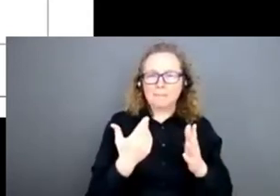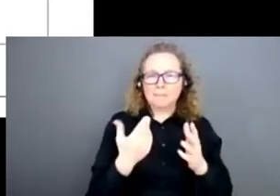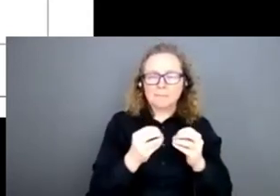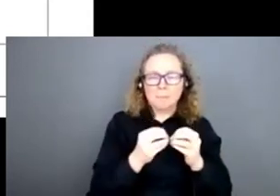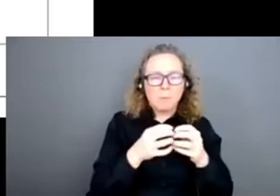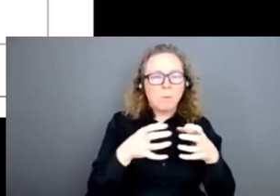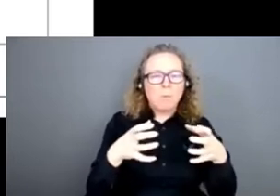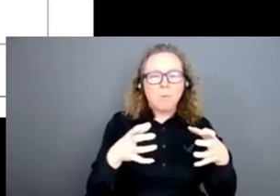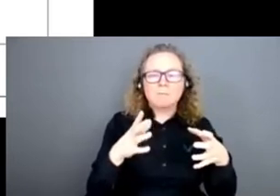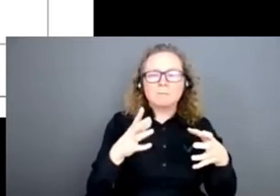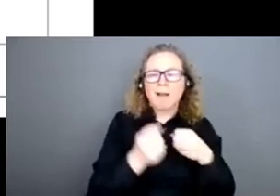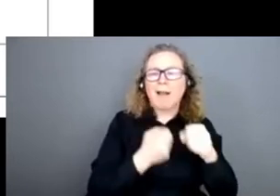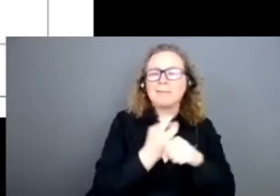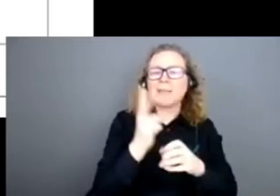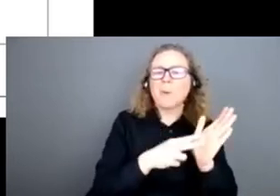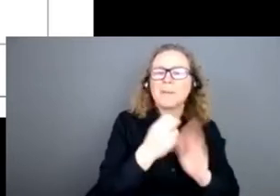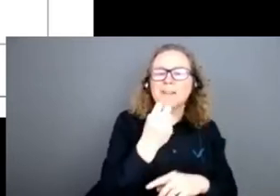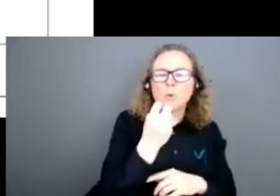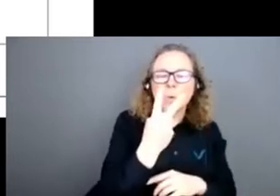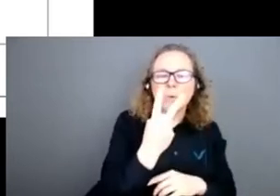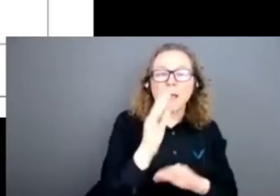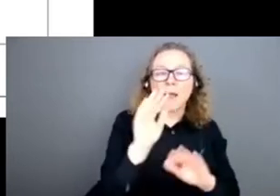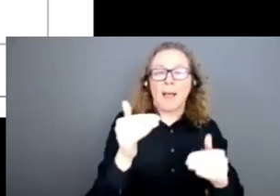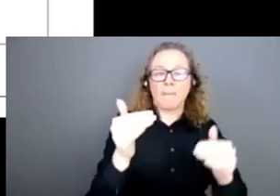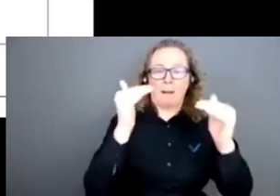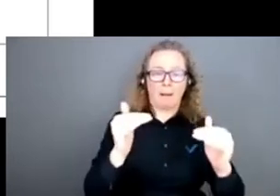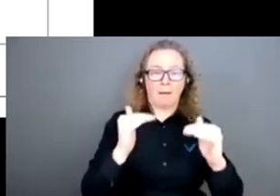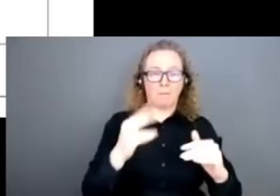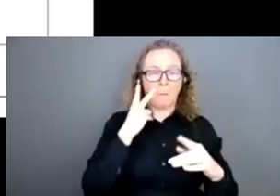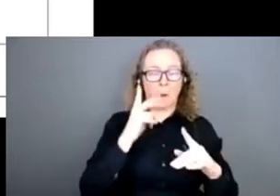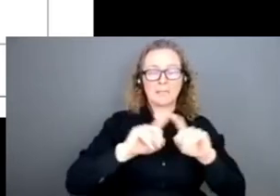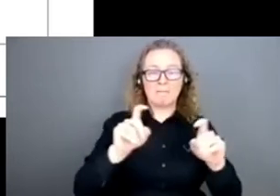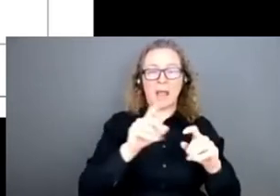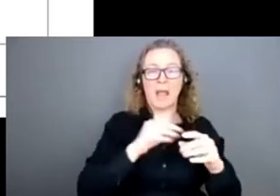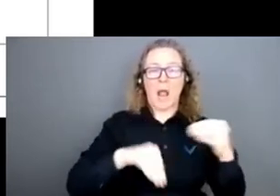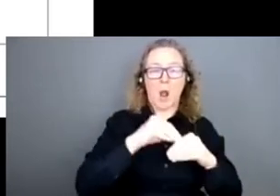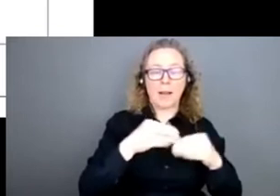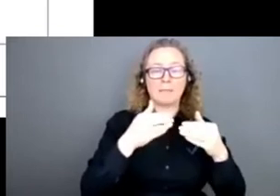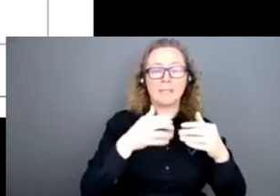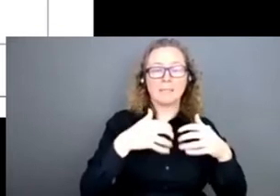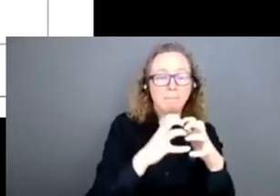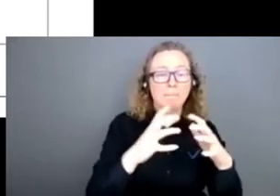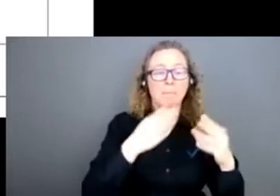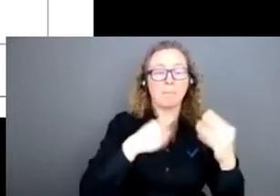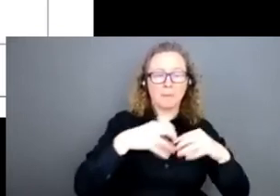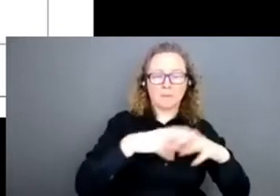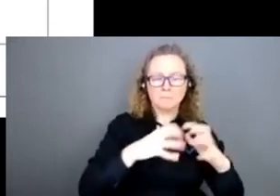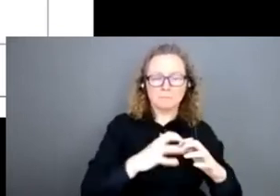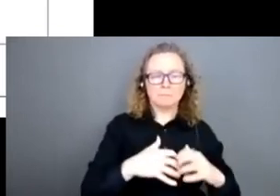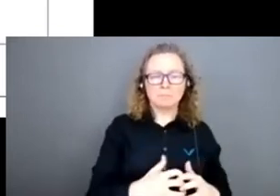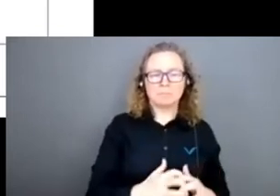Et à partir de là, on va voir éclore toute une série d'organisations, vous voyez là les noms, qui